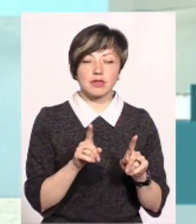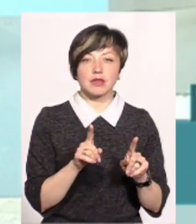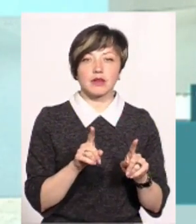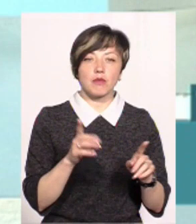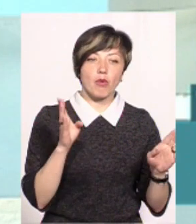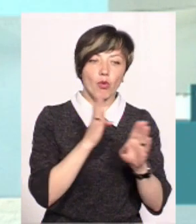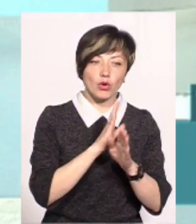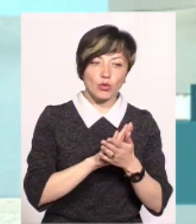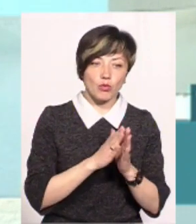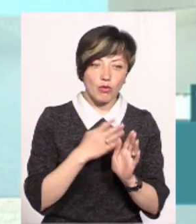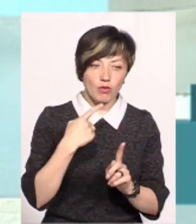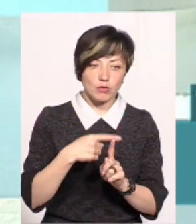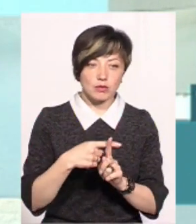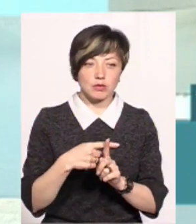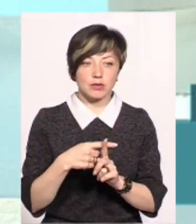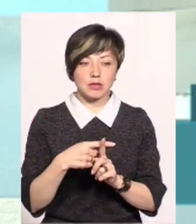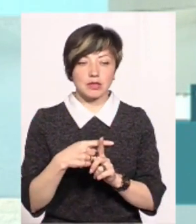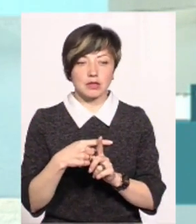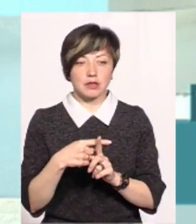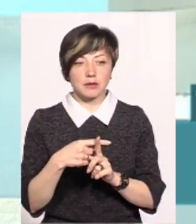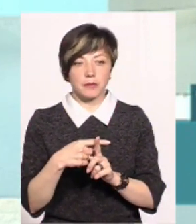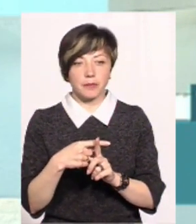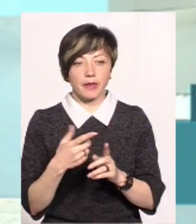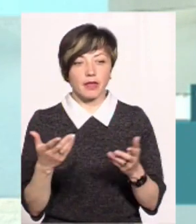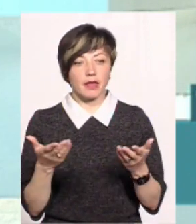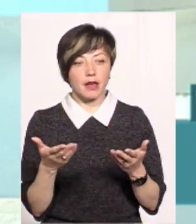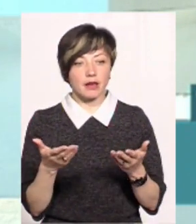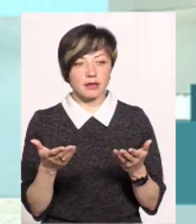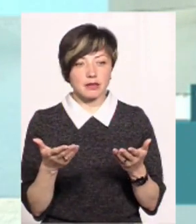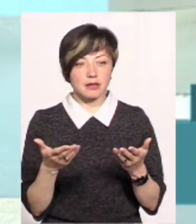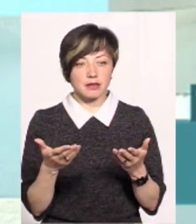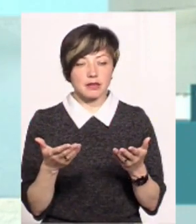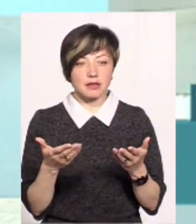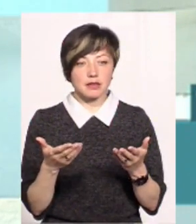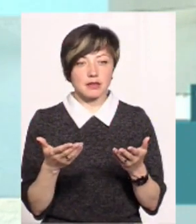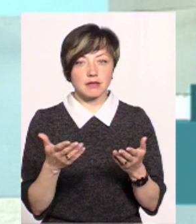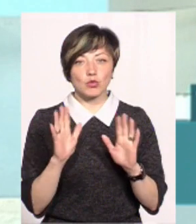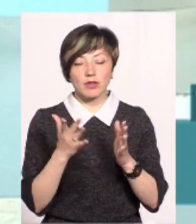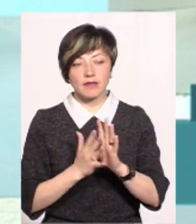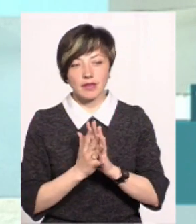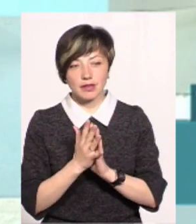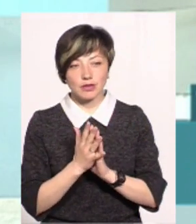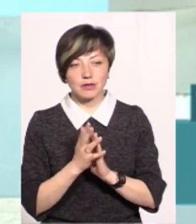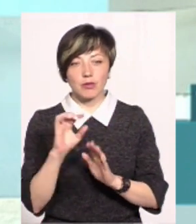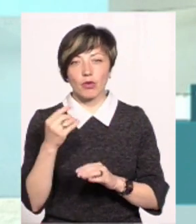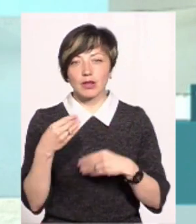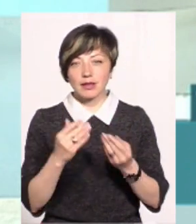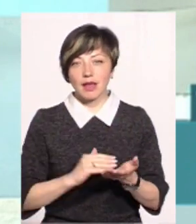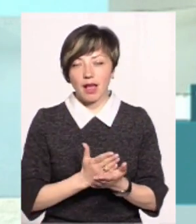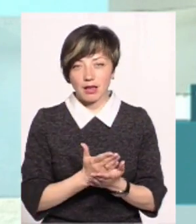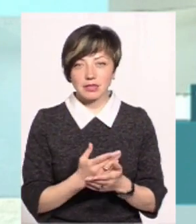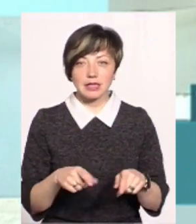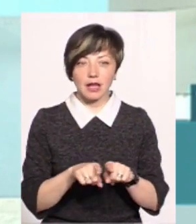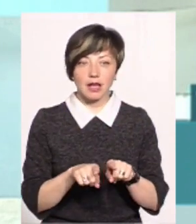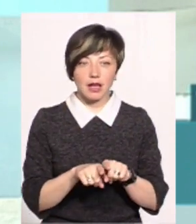продукту, це і погодні умови, в якому знаходиться продукт, і якщо Бог дасть, який він буде там на якості. Тому